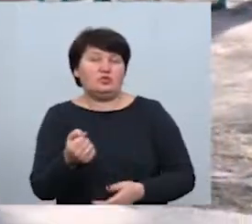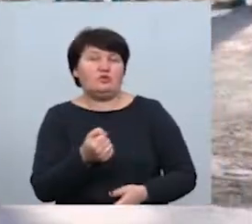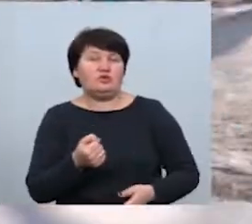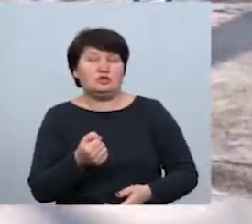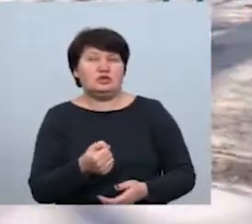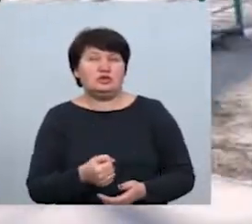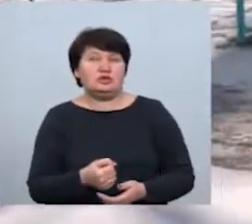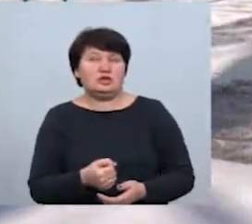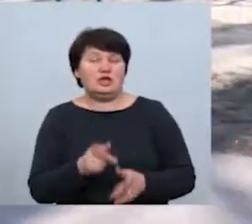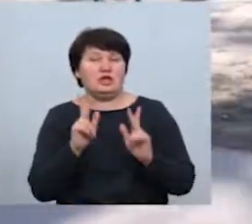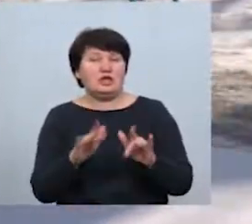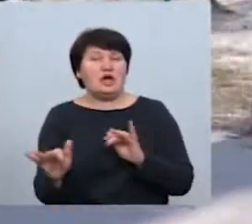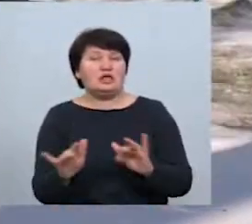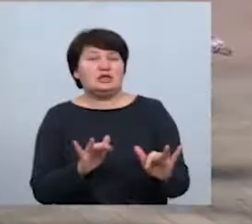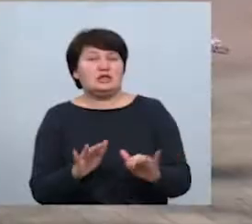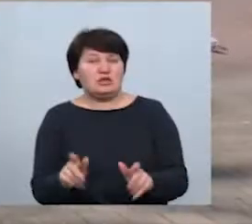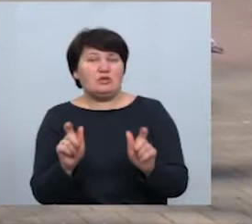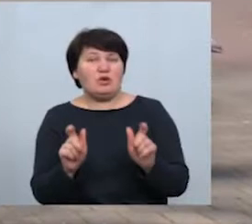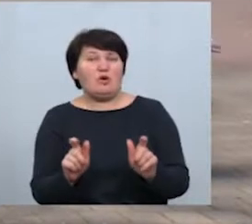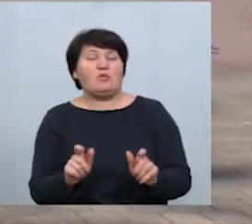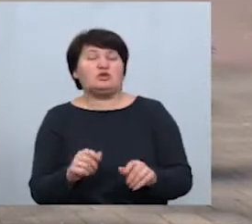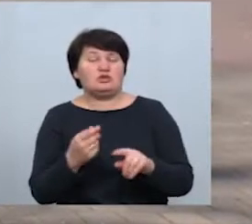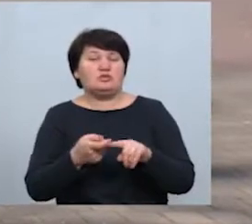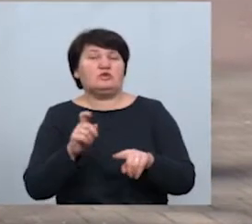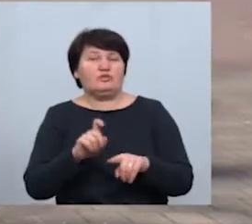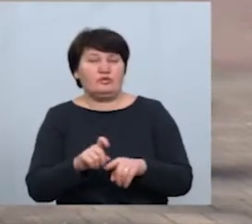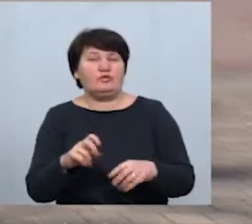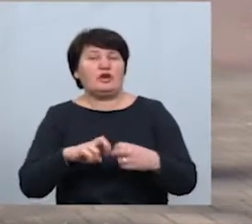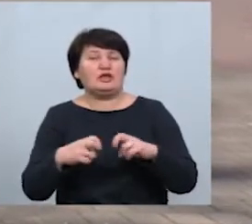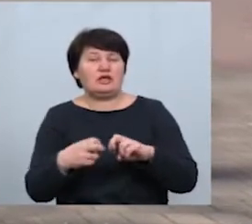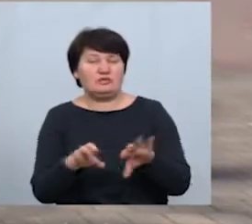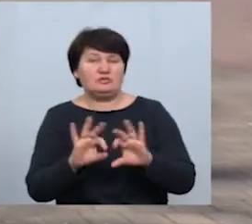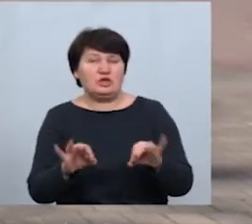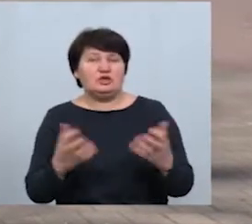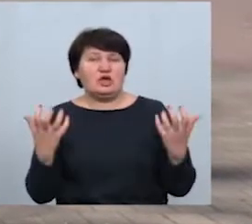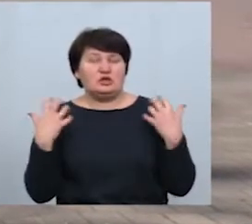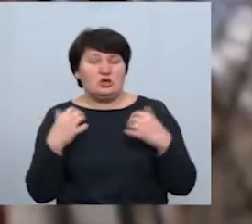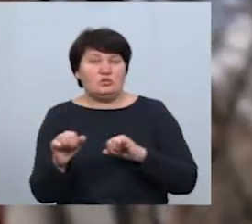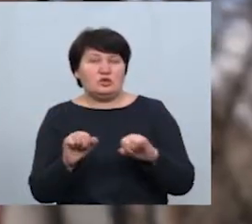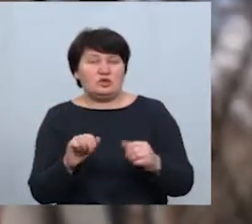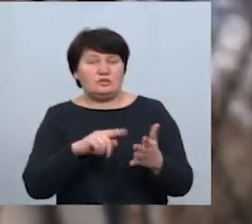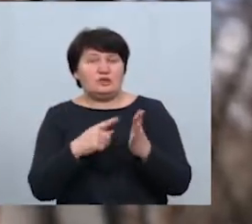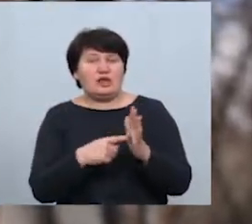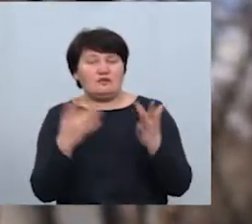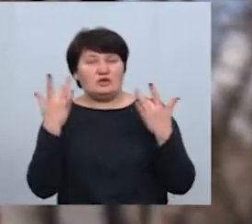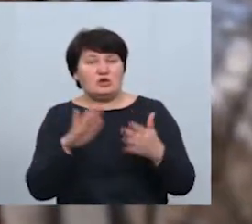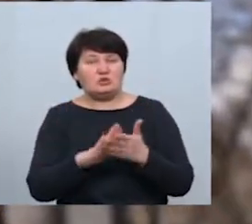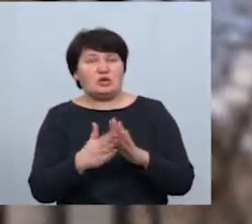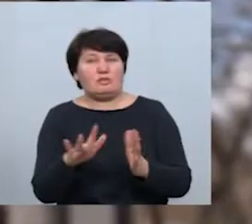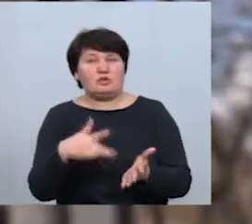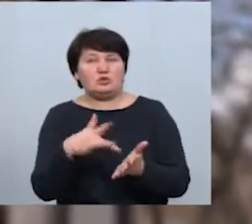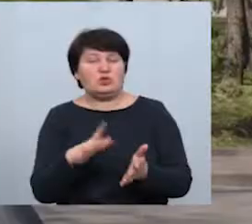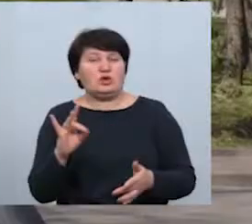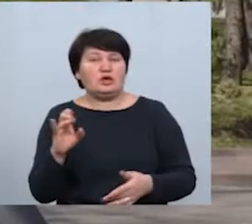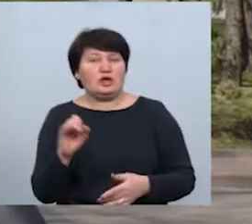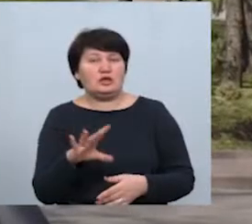Як діятимуть обмеження в Івано-Франківську, каже начальник управління з питань надзвичайних ситуацій міської ради Ігор Влізло.